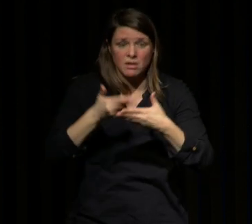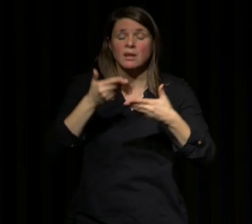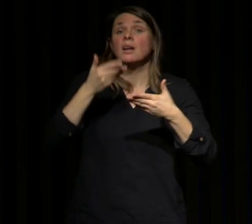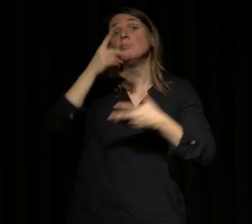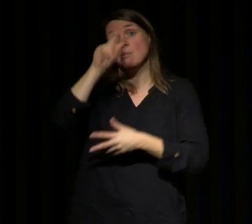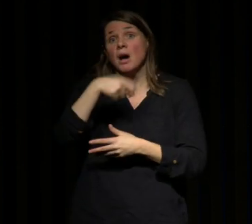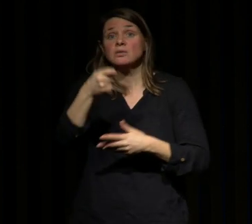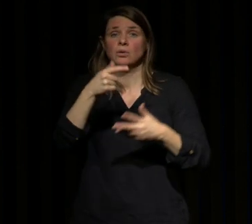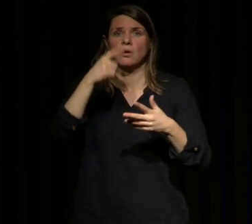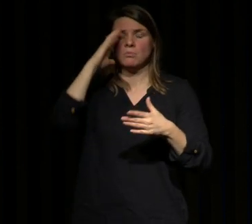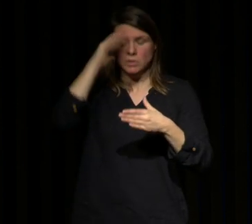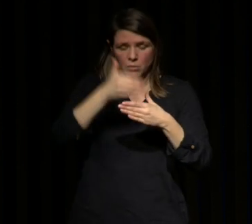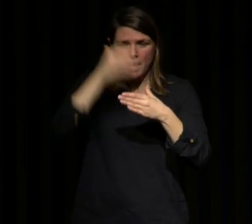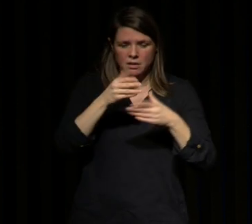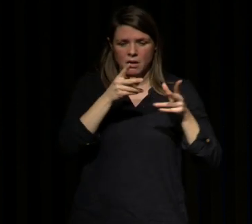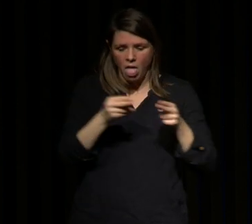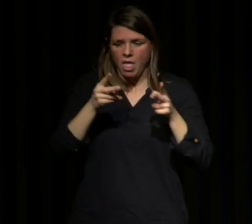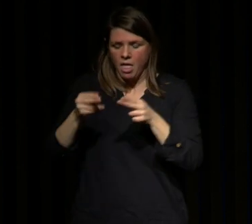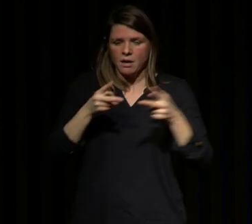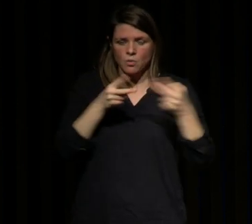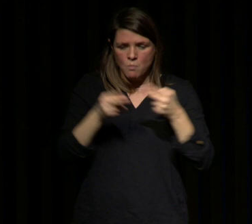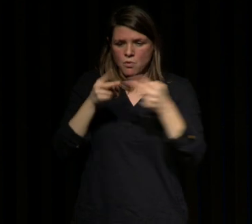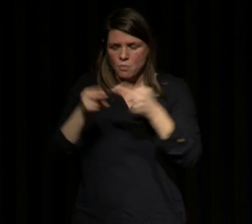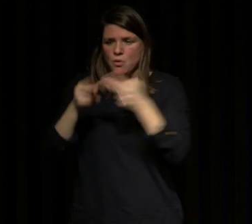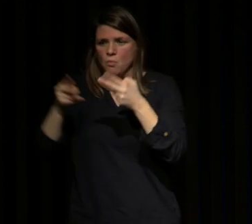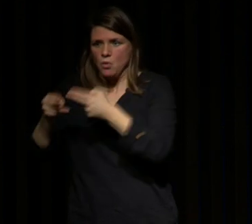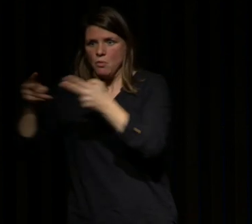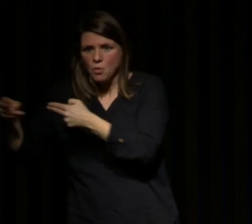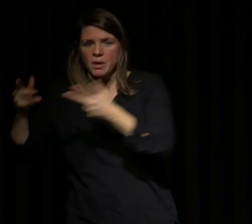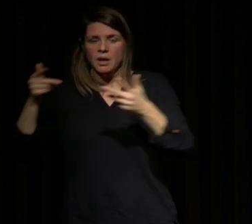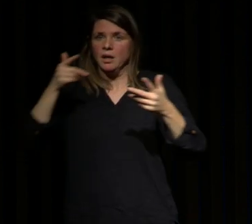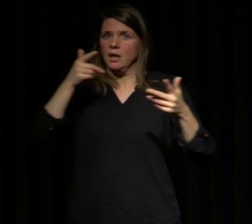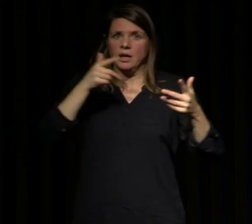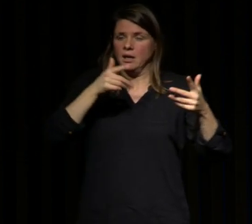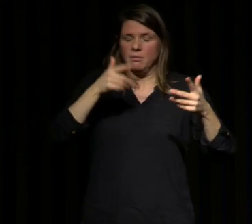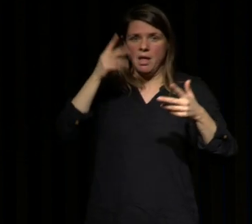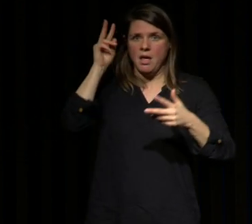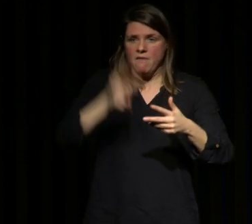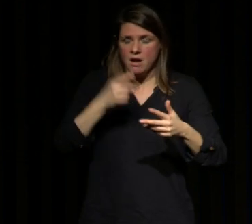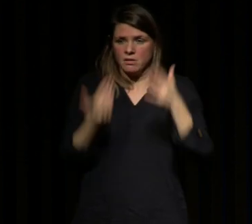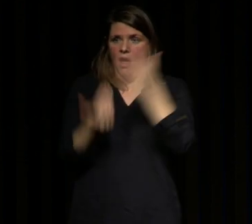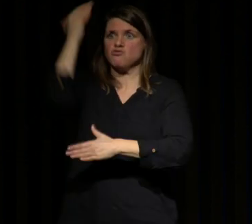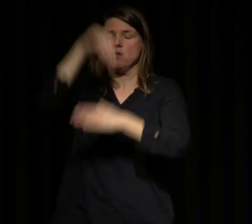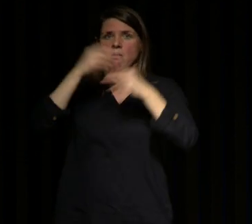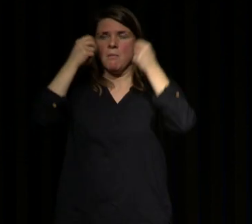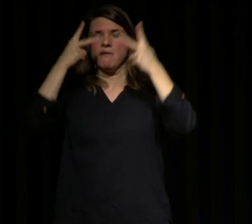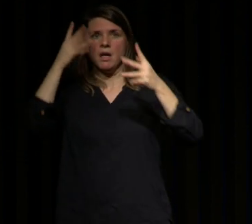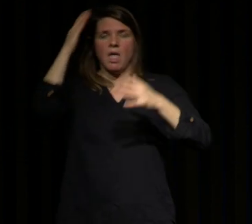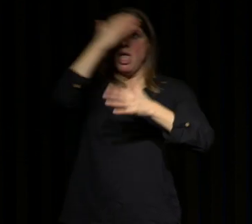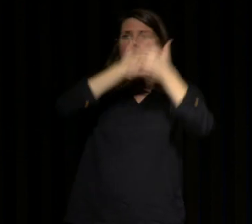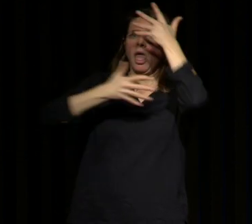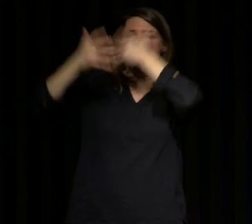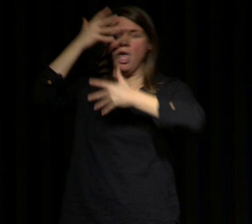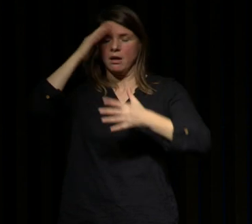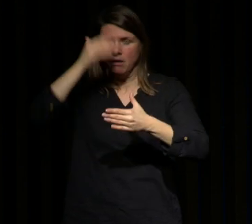parce que le sommeil est fragmenté vous empêcher d'approfondir votre sommeil et vous rendre extrêmement somnolant dans la journée donc en fait ce mécanisme